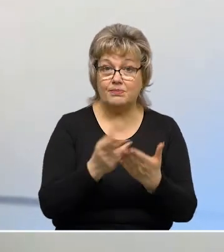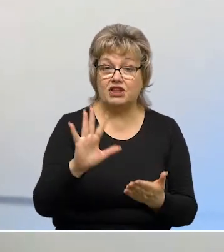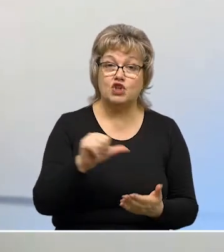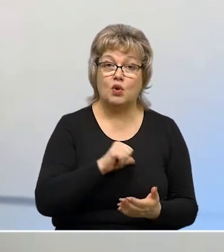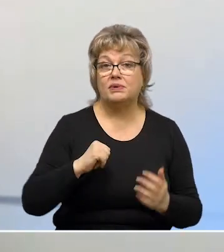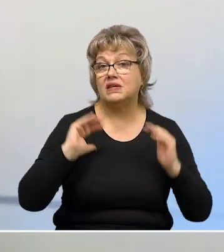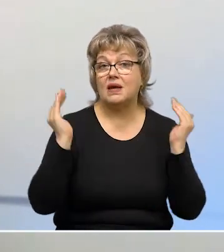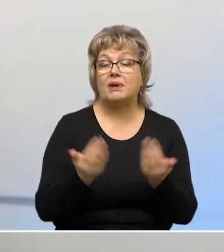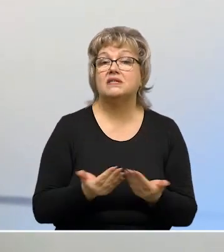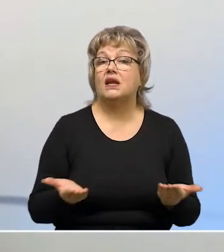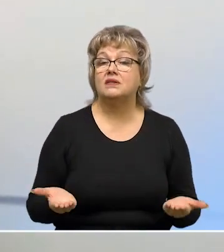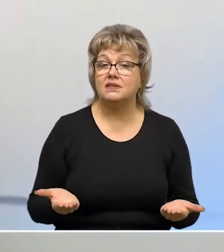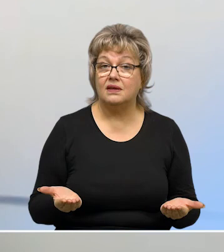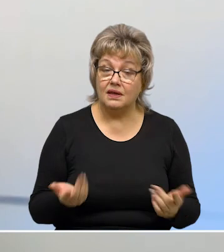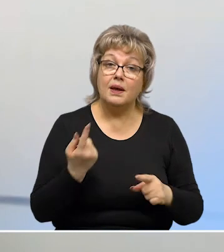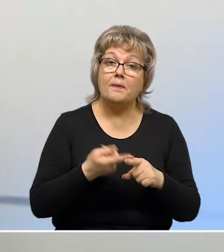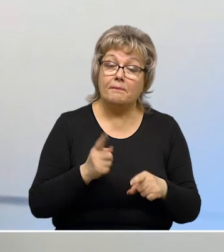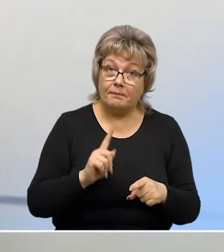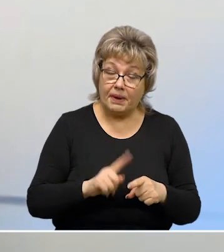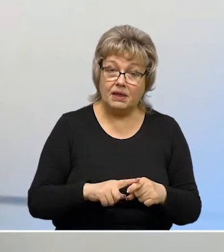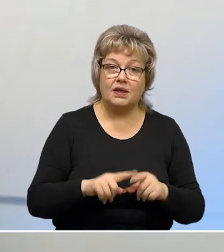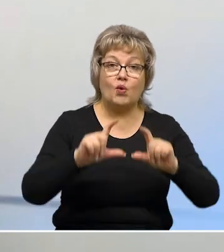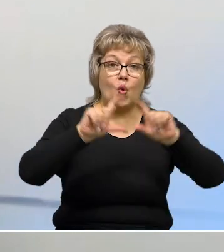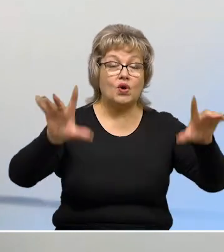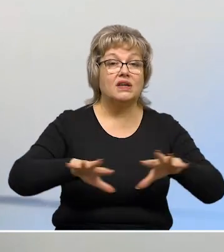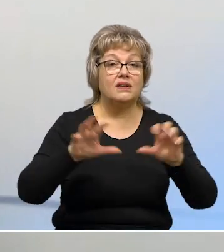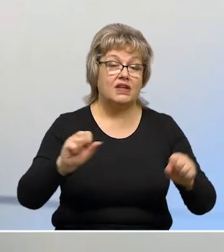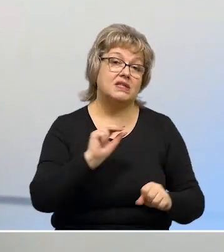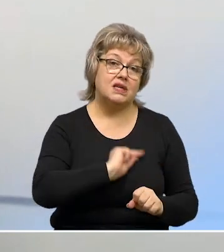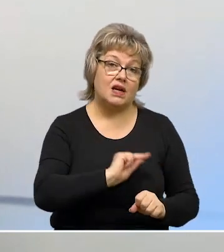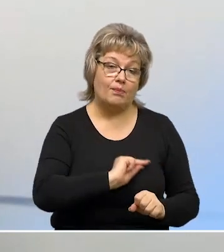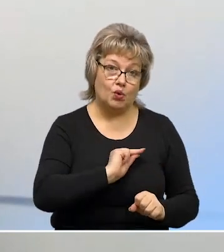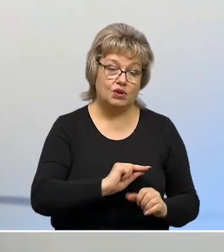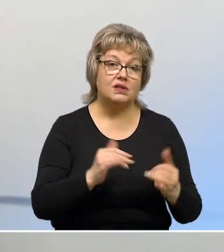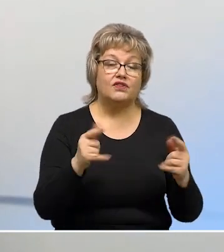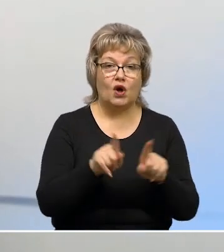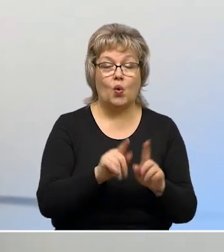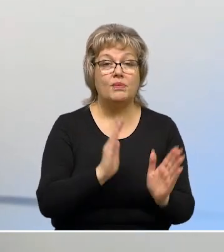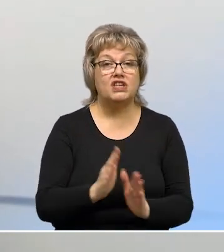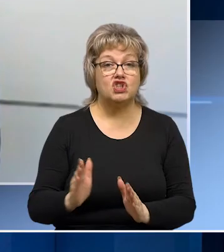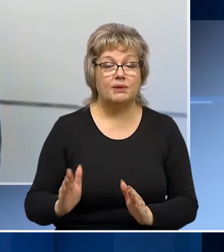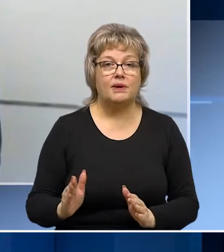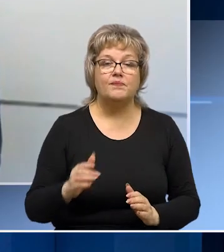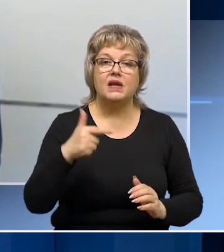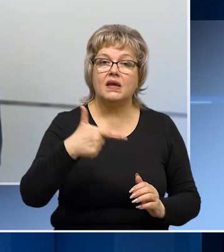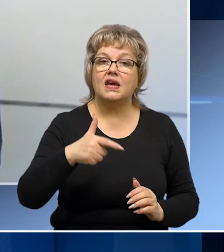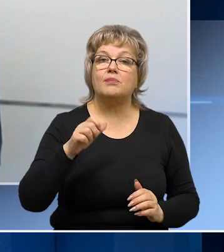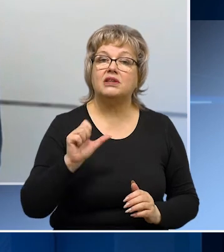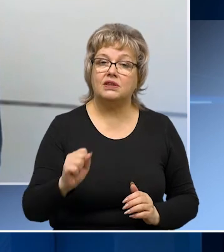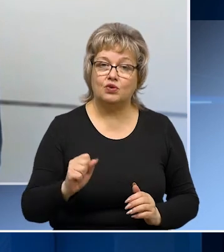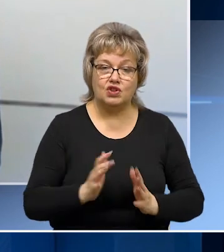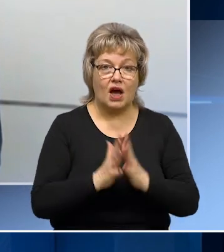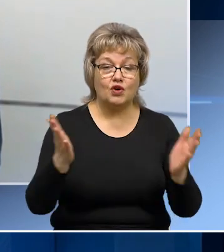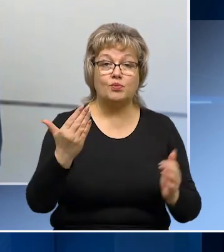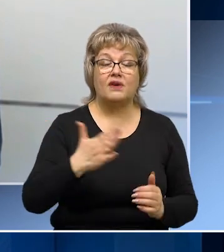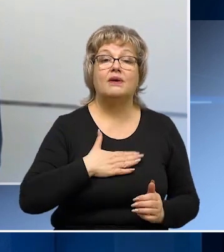несмотря на что мы на самоизоляции. Поэтому органы власти работают сегодня в таком режиме. Герман Анатольевич,